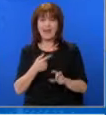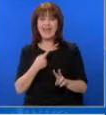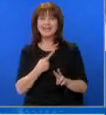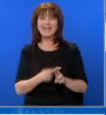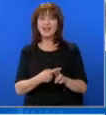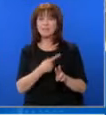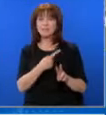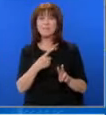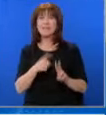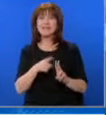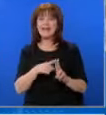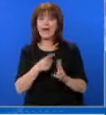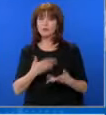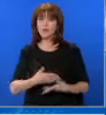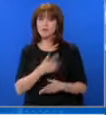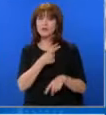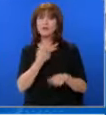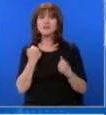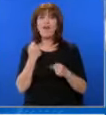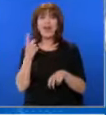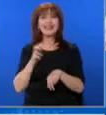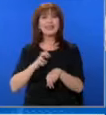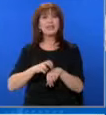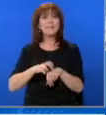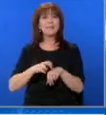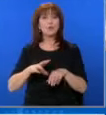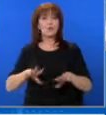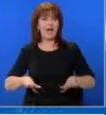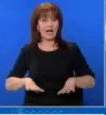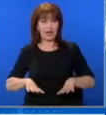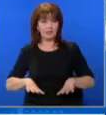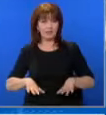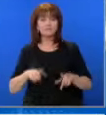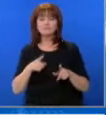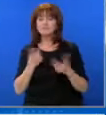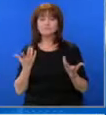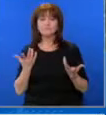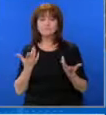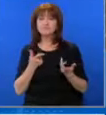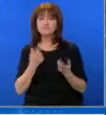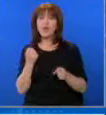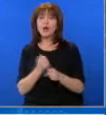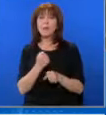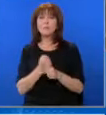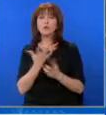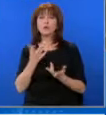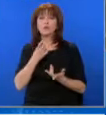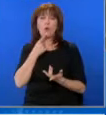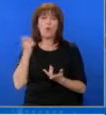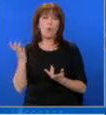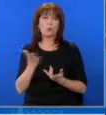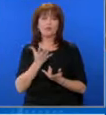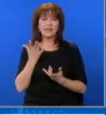Николов Паскал също е интересен. Той е от Димитровград, занимава се с контрабанда от много години,